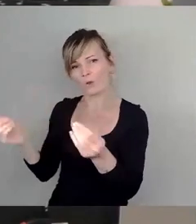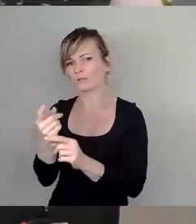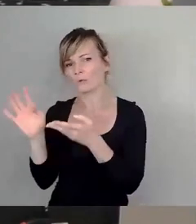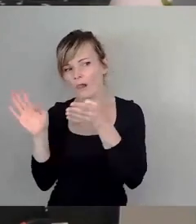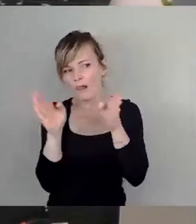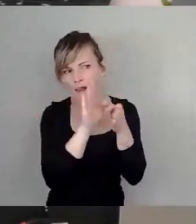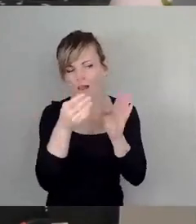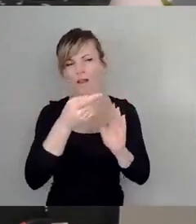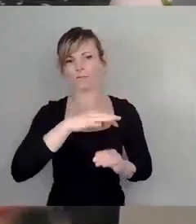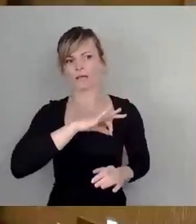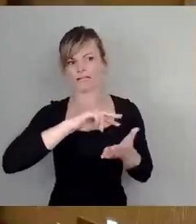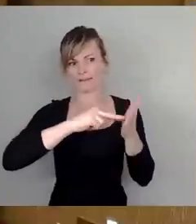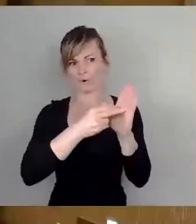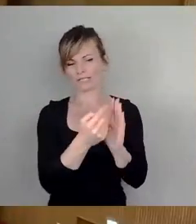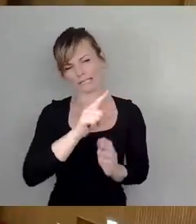denken. Vielen Dank.